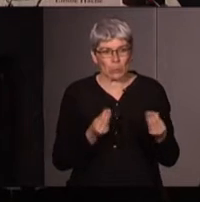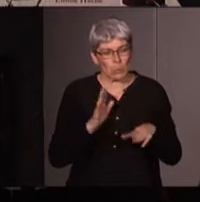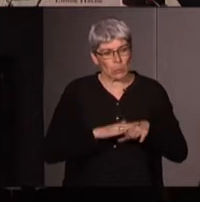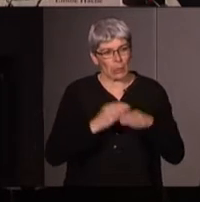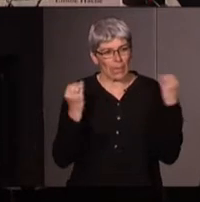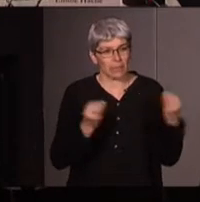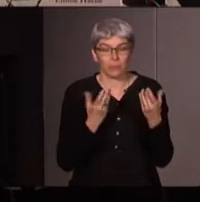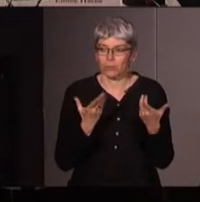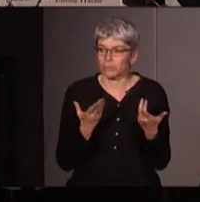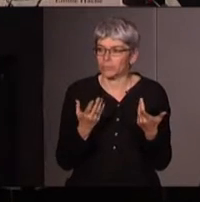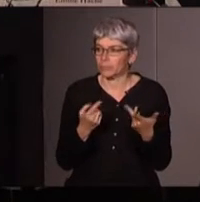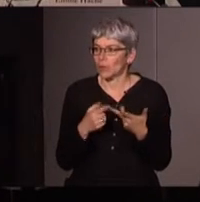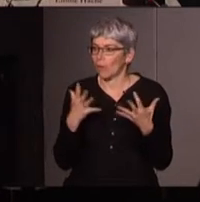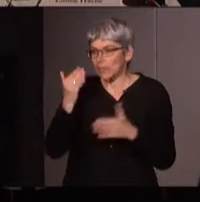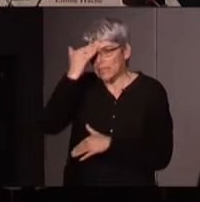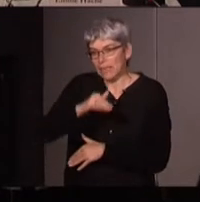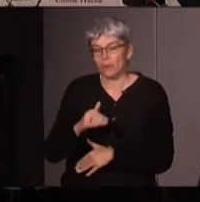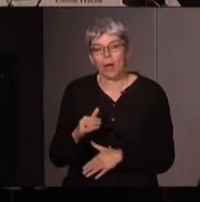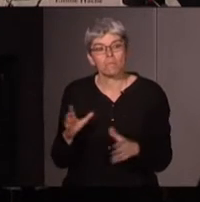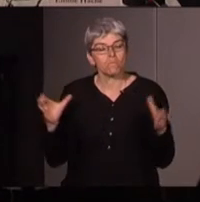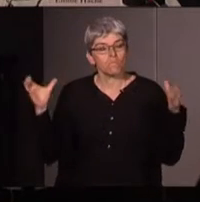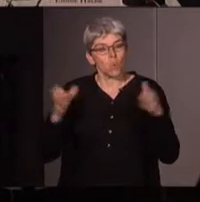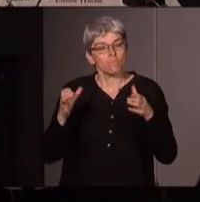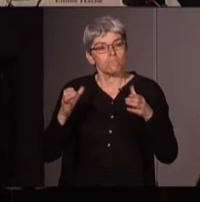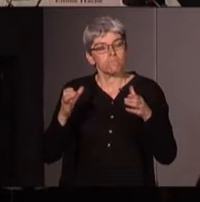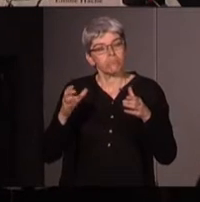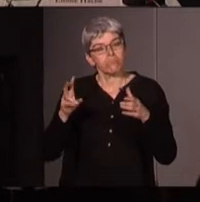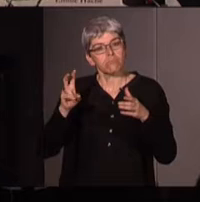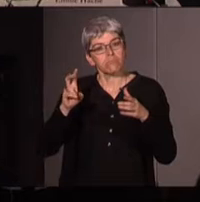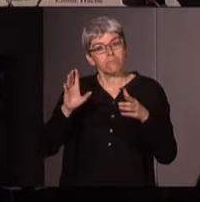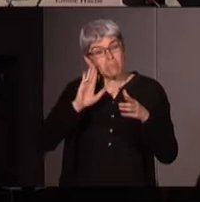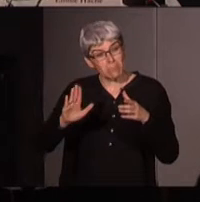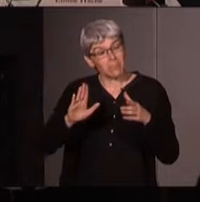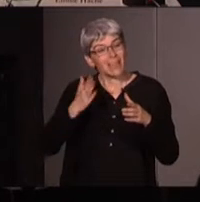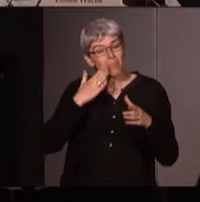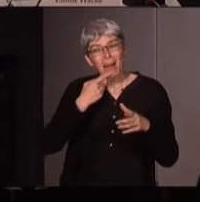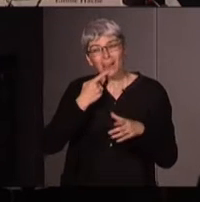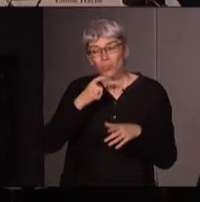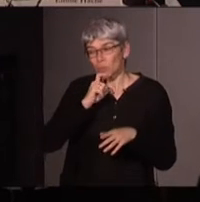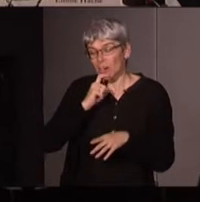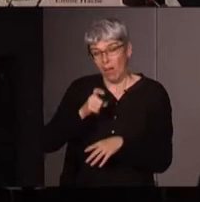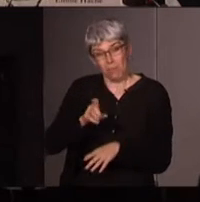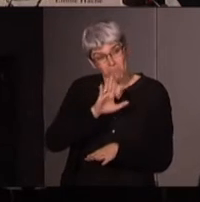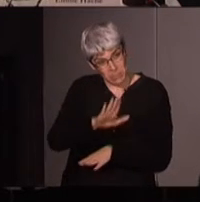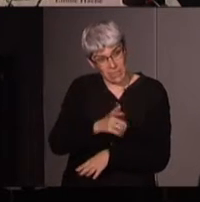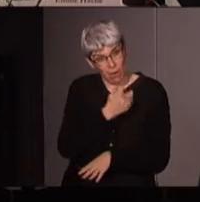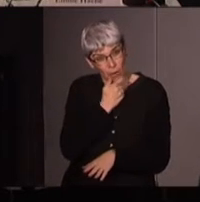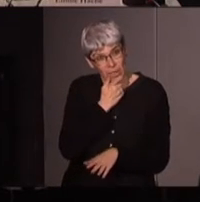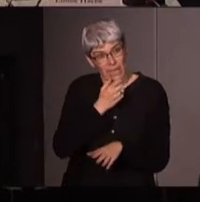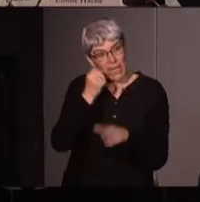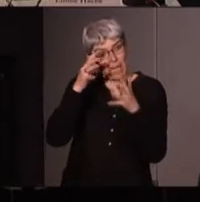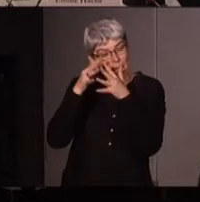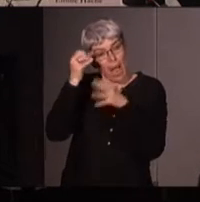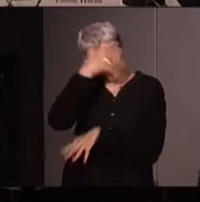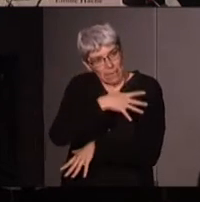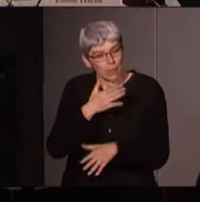et connexe à ça j'aimerais savoir si les mouvements écoféministes ont été uniquement anglo-saxons ou est-ce que il a existé des